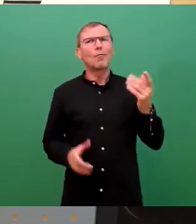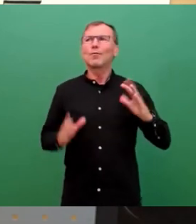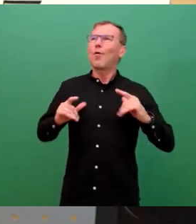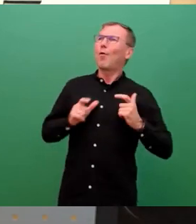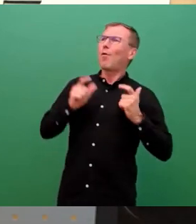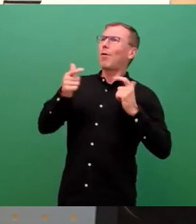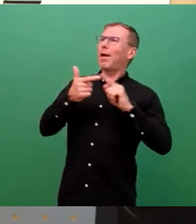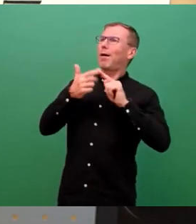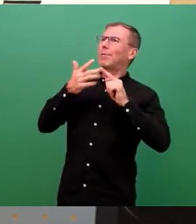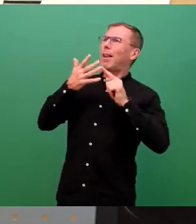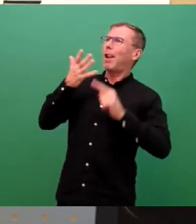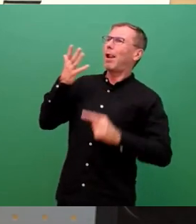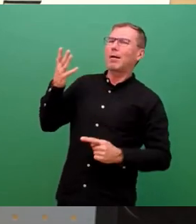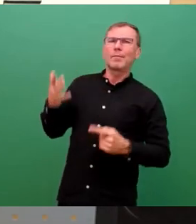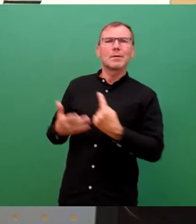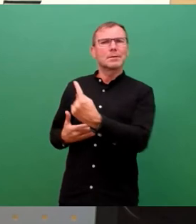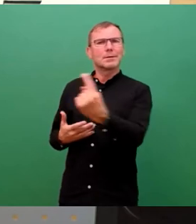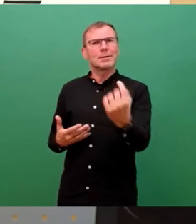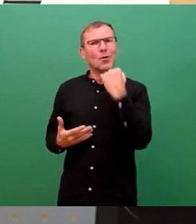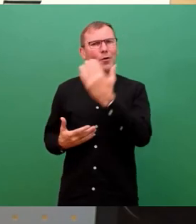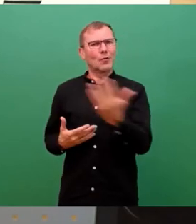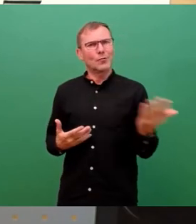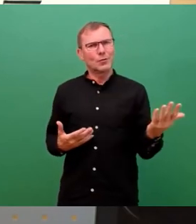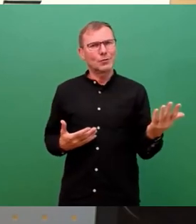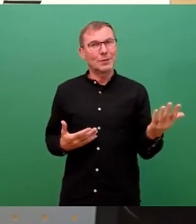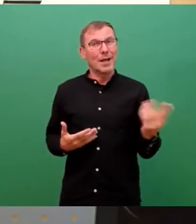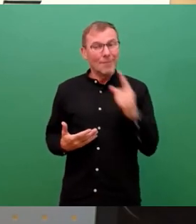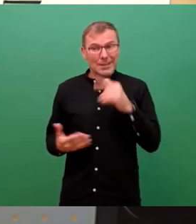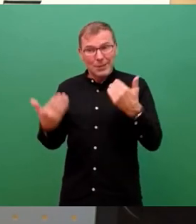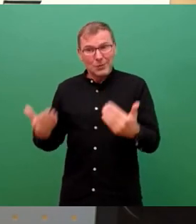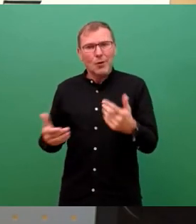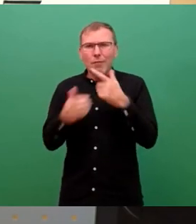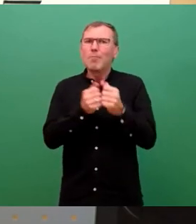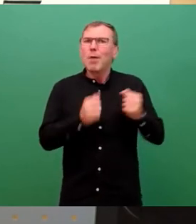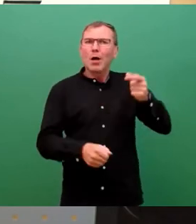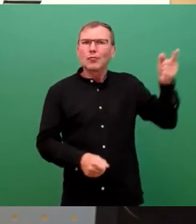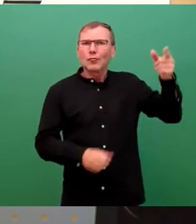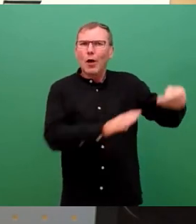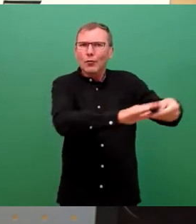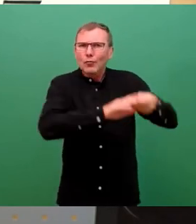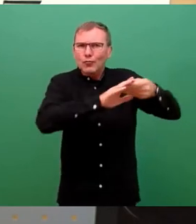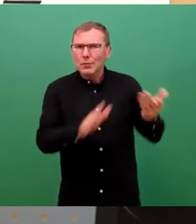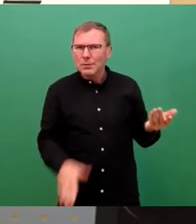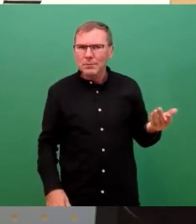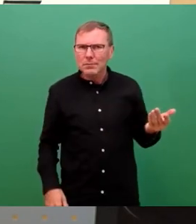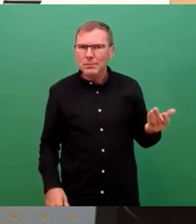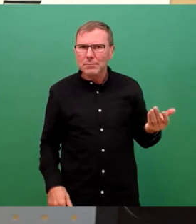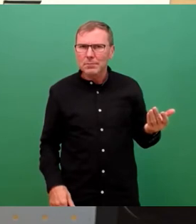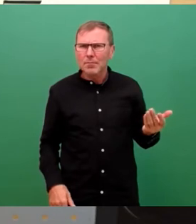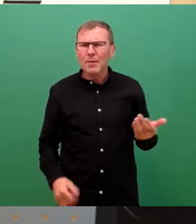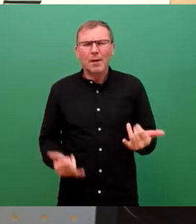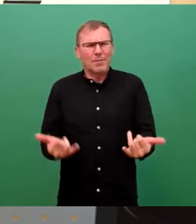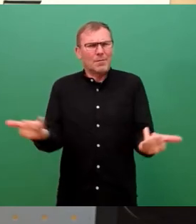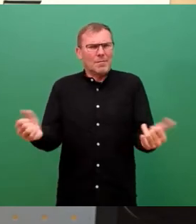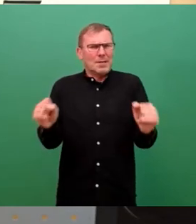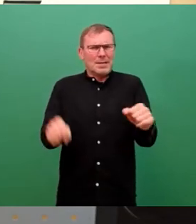alles das, was sich vielleicht der ein oder andere wünscht, soll von dem Staat unterstützt werden. Wie kann also aus